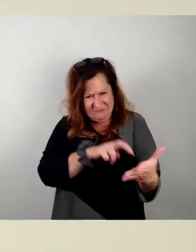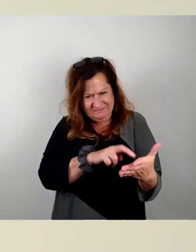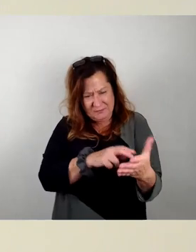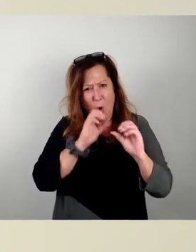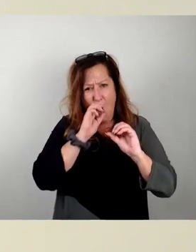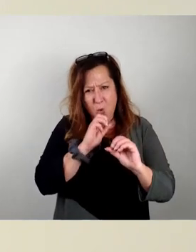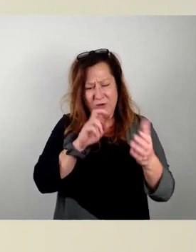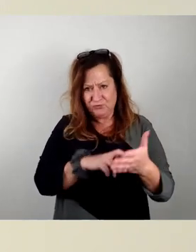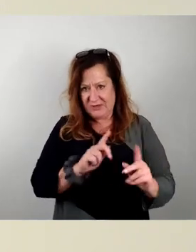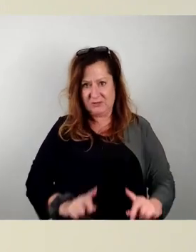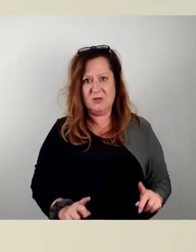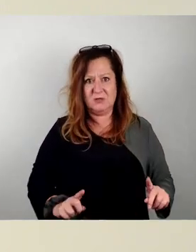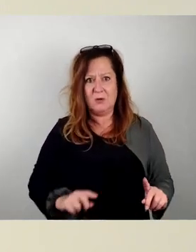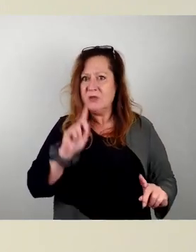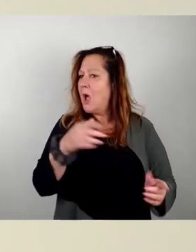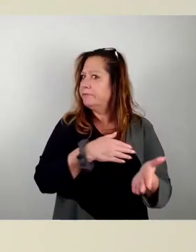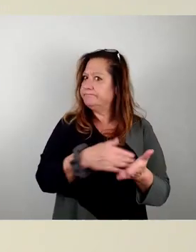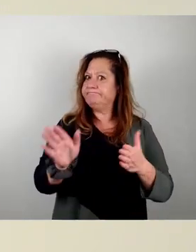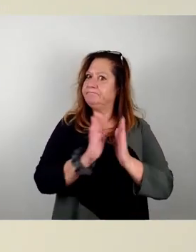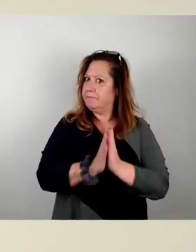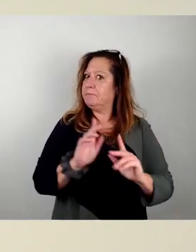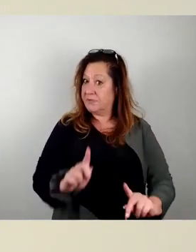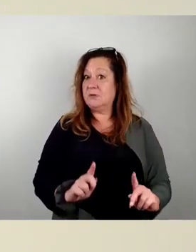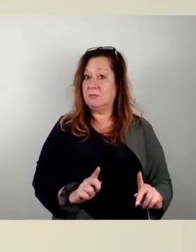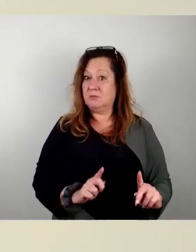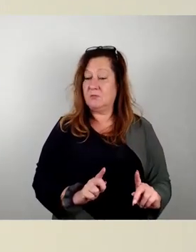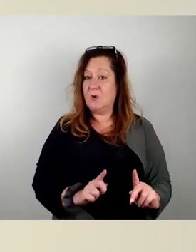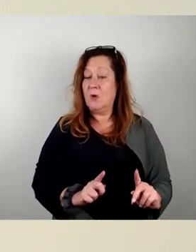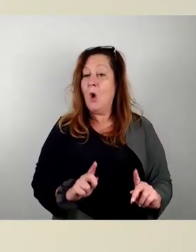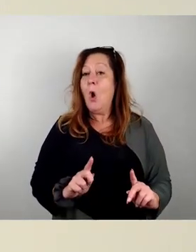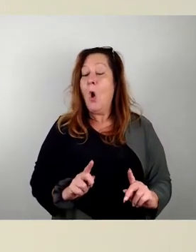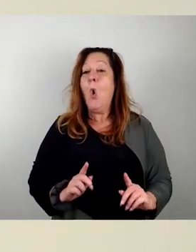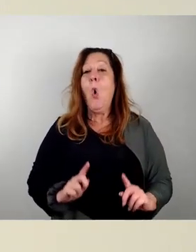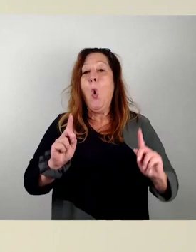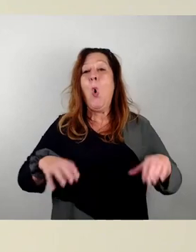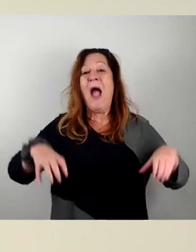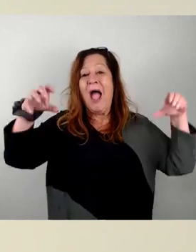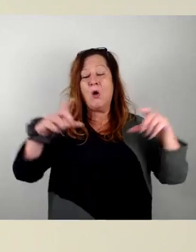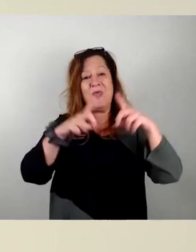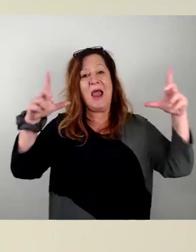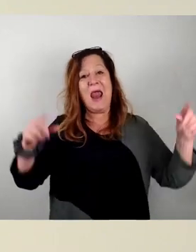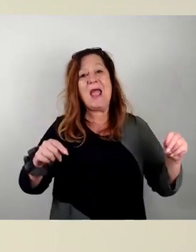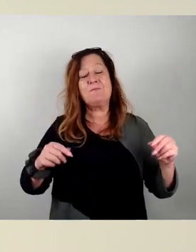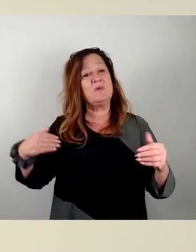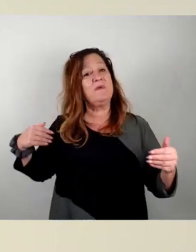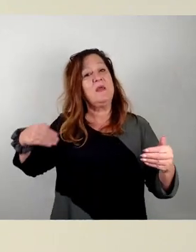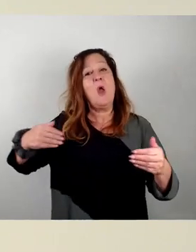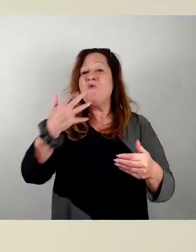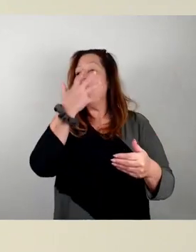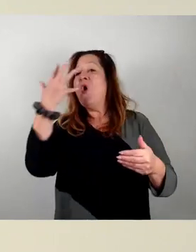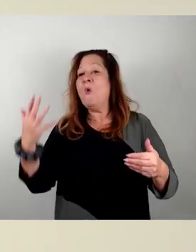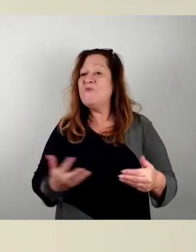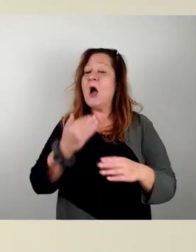Und deshalb würde ich das zurückweisen und darum bitten, dass das Hochhausleitbild, so wie es eben fünf Jahre sich entwickelt hat und diskutiert wurde, mit einer breiten